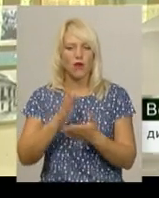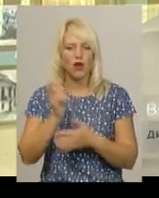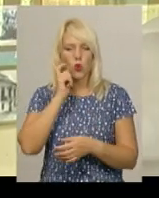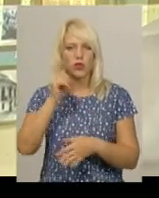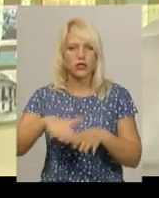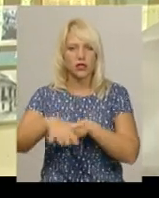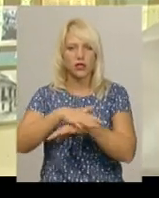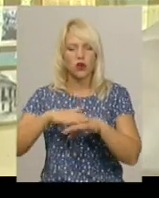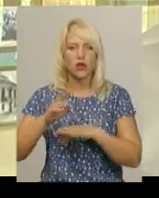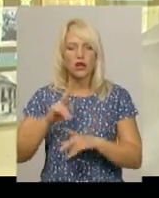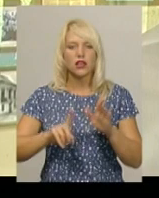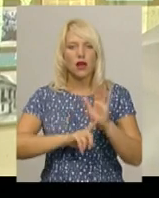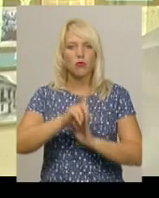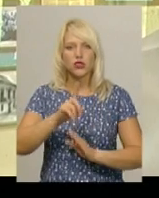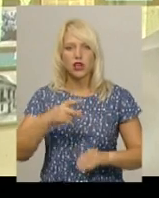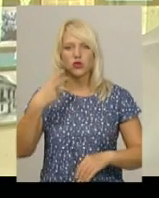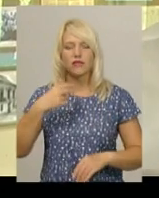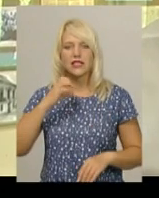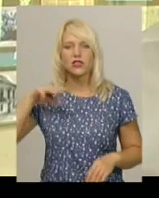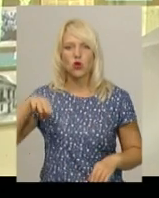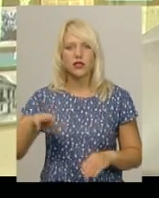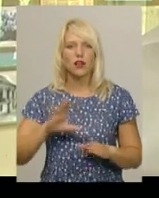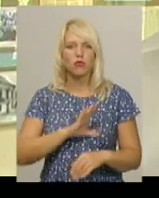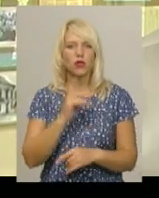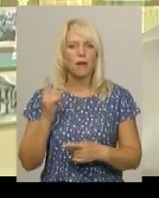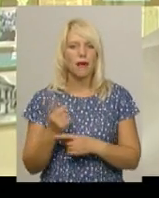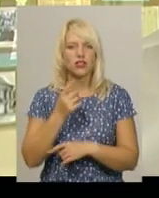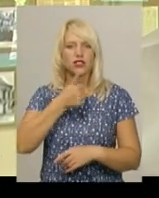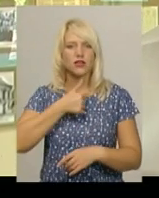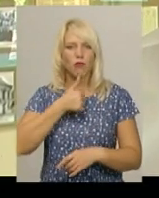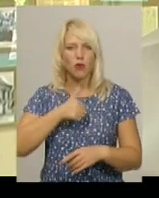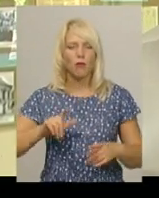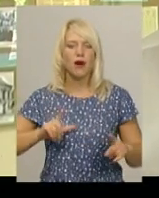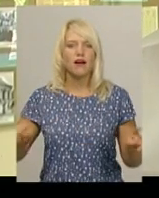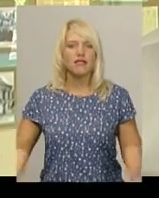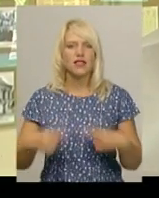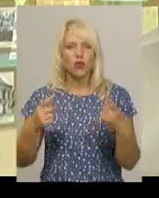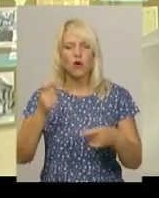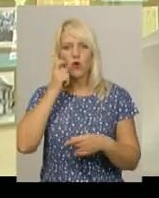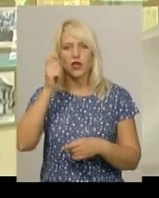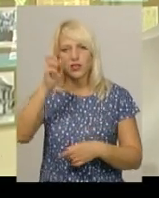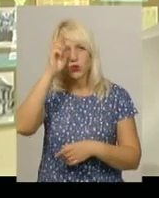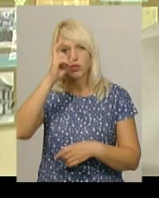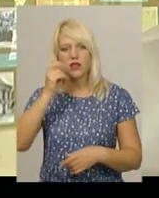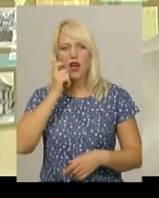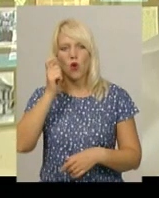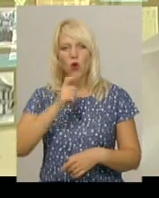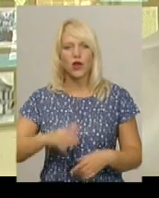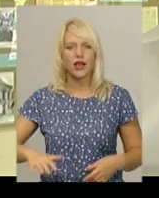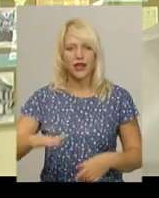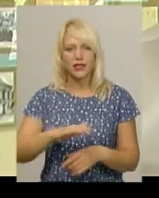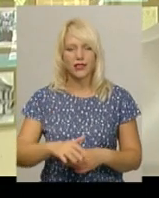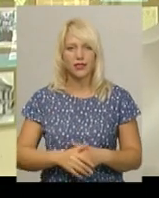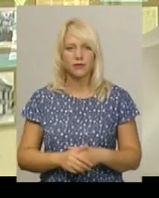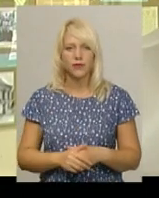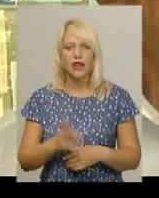на початку 20-го століття була перша спроба встановлення української державності на Україні, в тому часі на поділі.